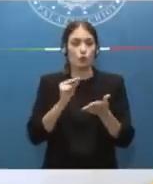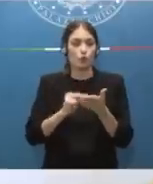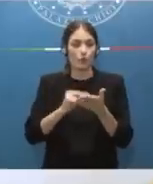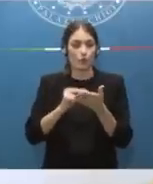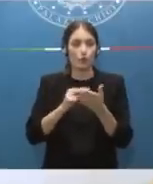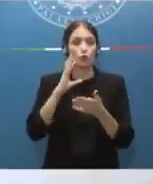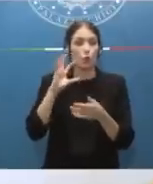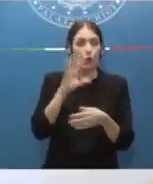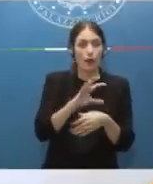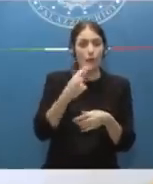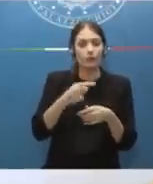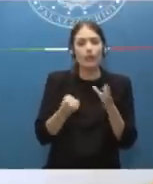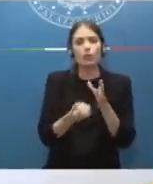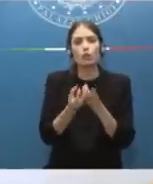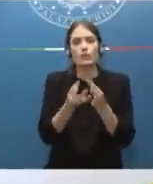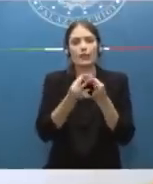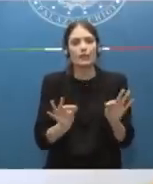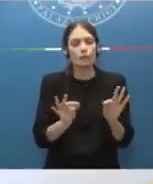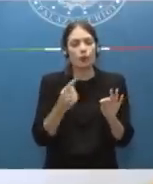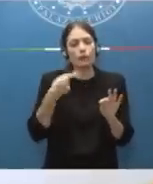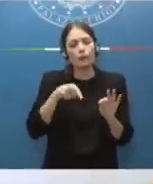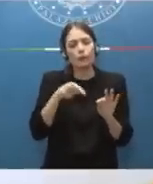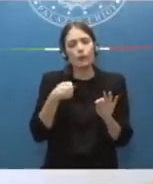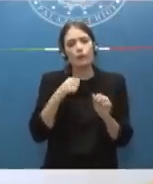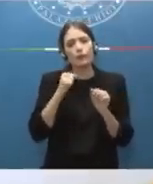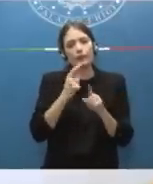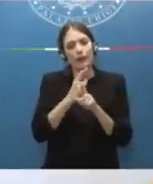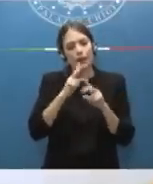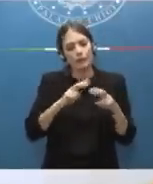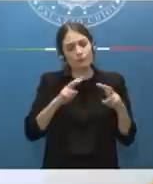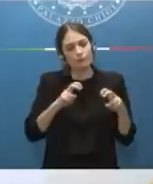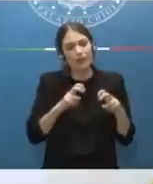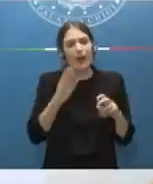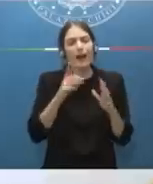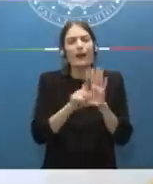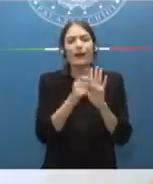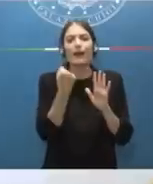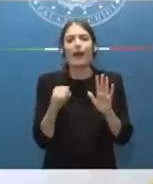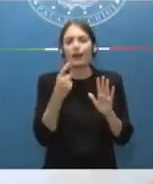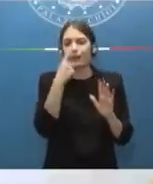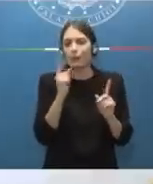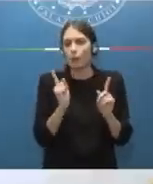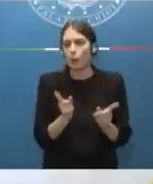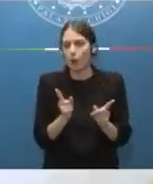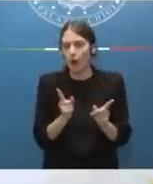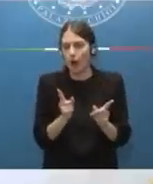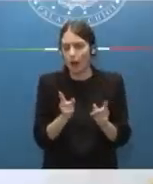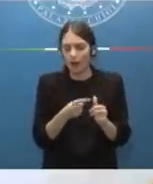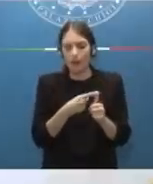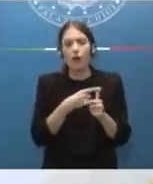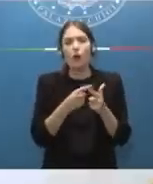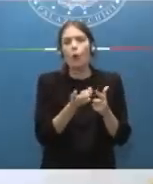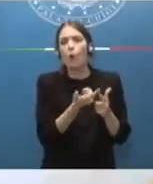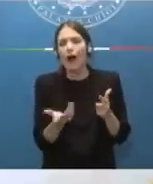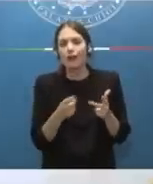disponibili e la possibilità di accertare quali fossero questi reati ancora pendenti, o addirittura quanti e